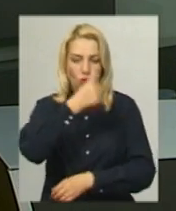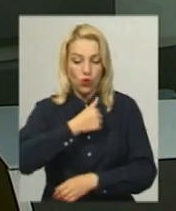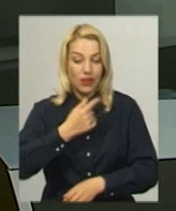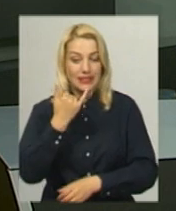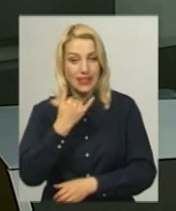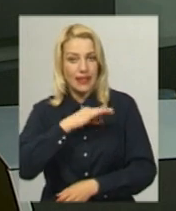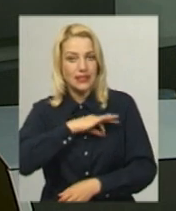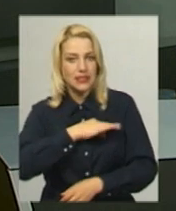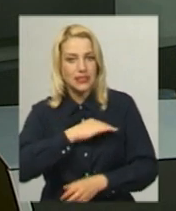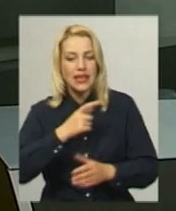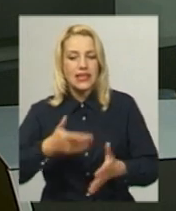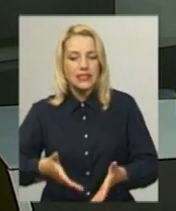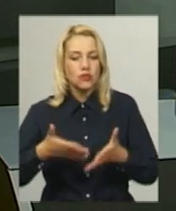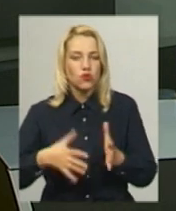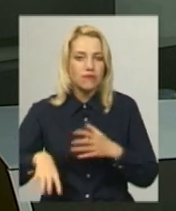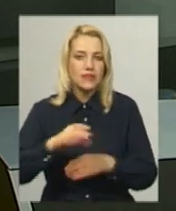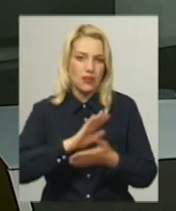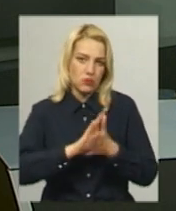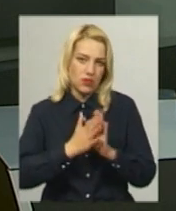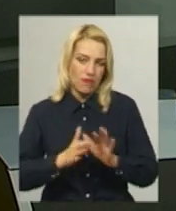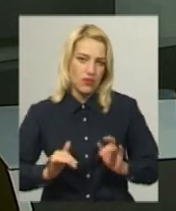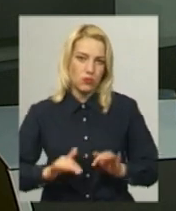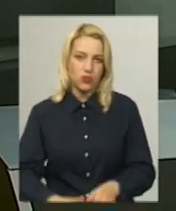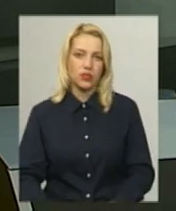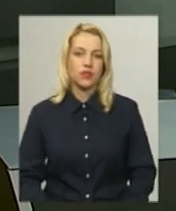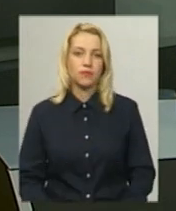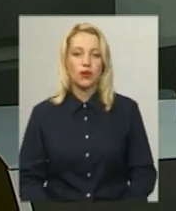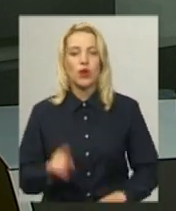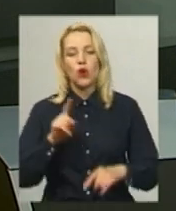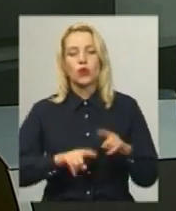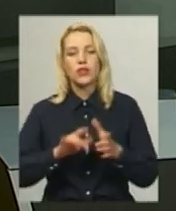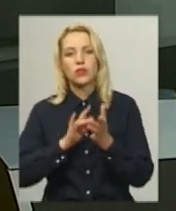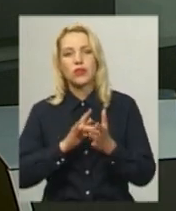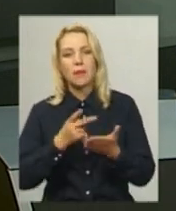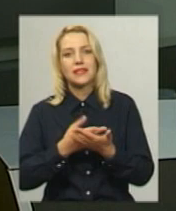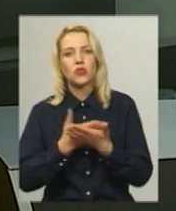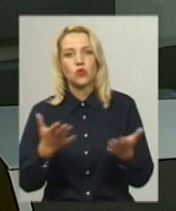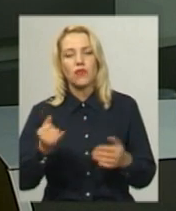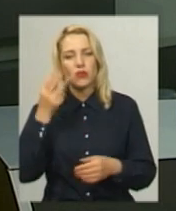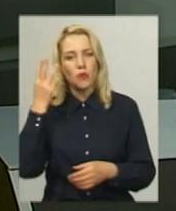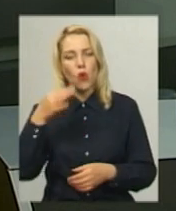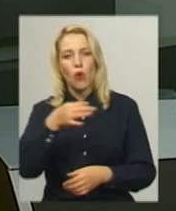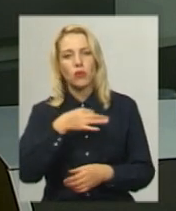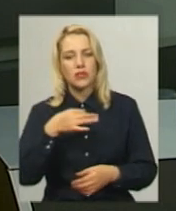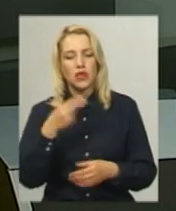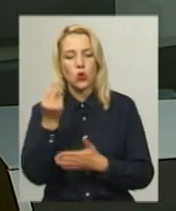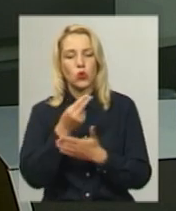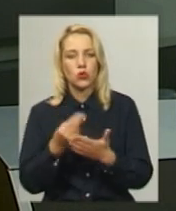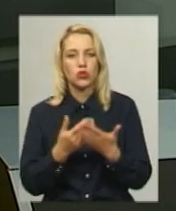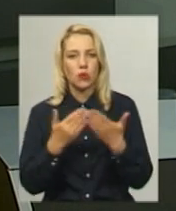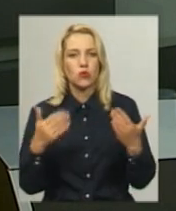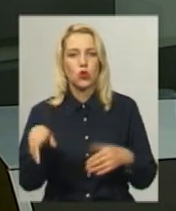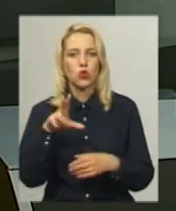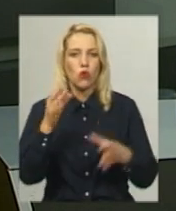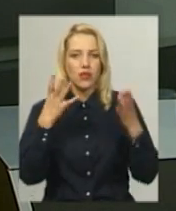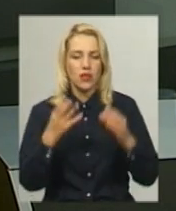'ясовують усі обставини події. Родинну екскурсію презентували у Хмельницькому обласному художньому музеї до Дня родини в